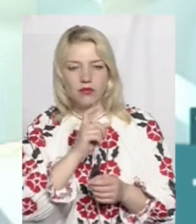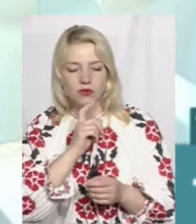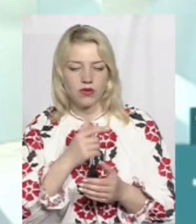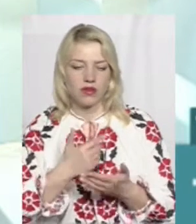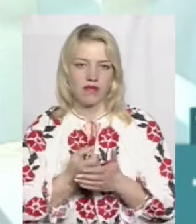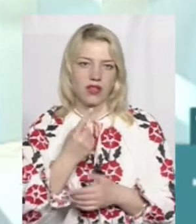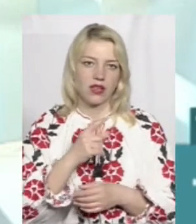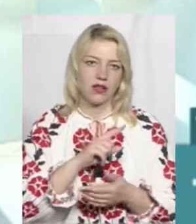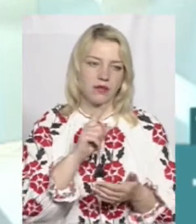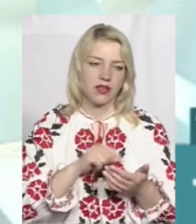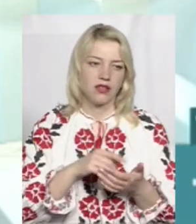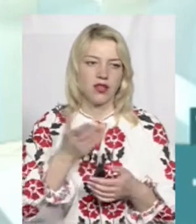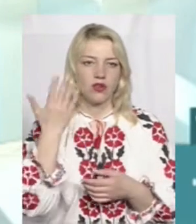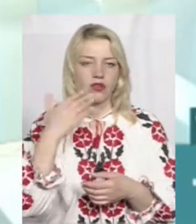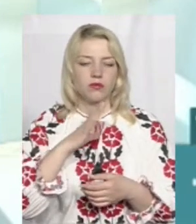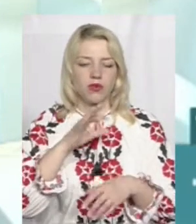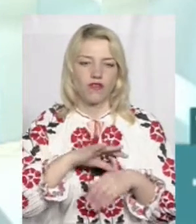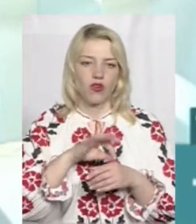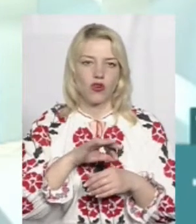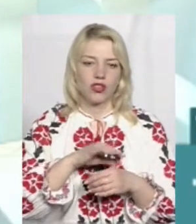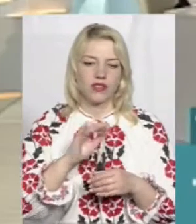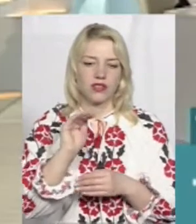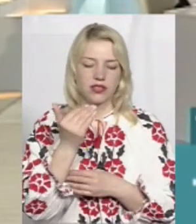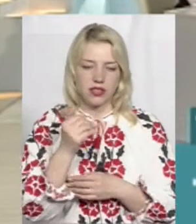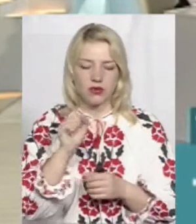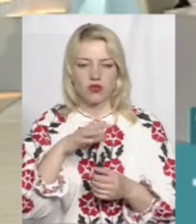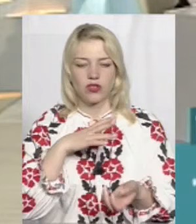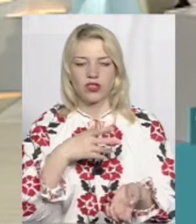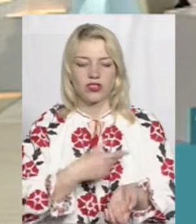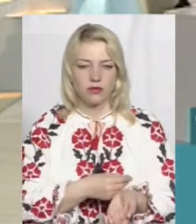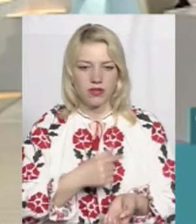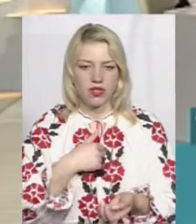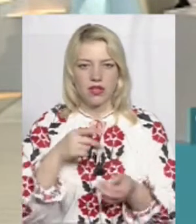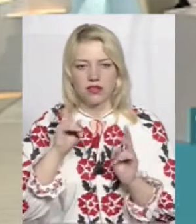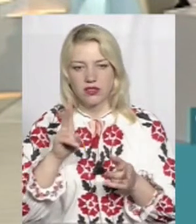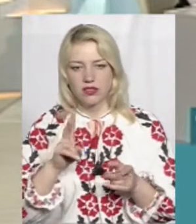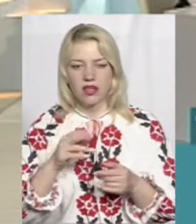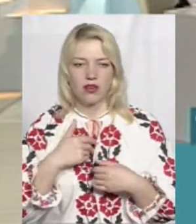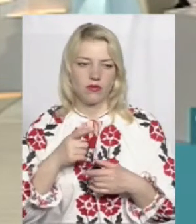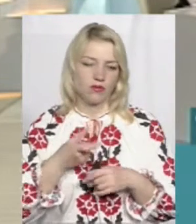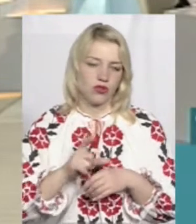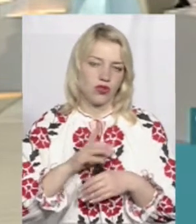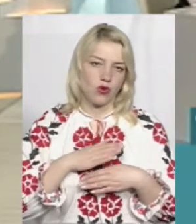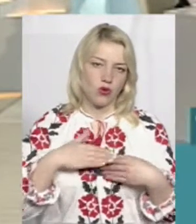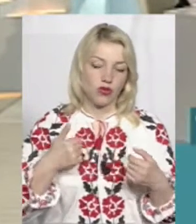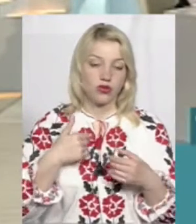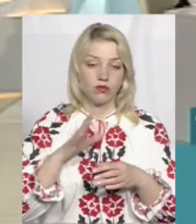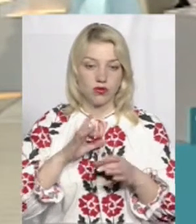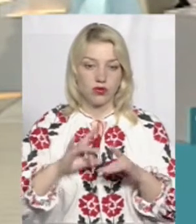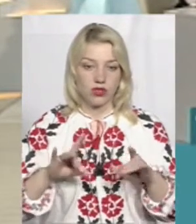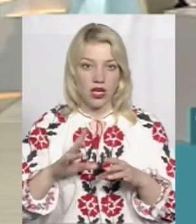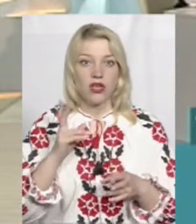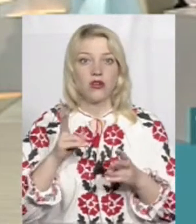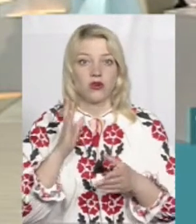питання, я десь колись перехворів в дитинстві, можливо, я щепився, але не знаю і більше не хочу. Ми проводили роз'яснення, якщо